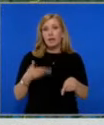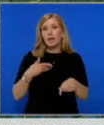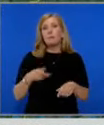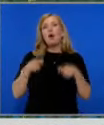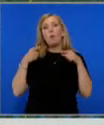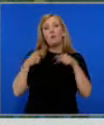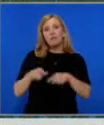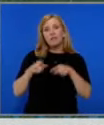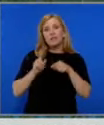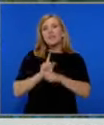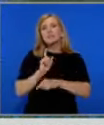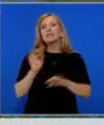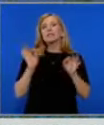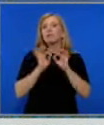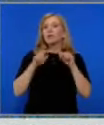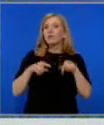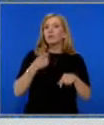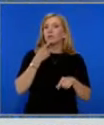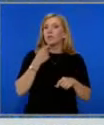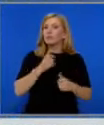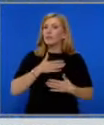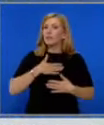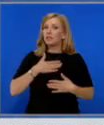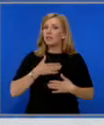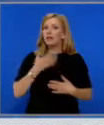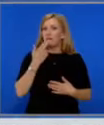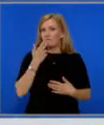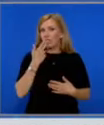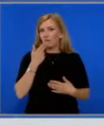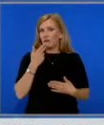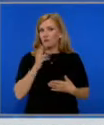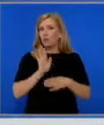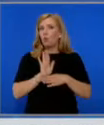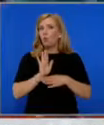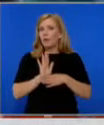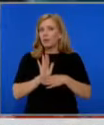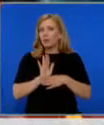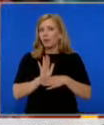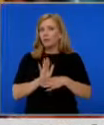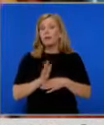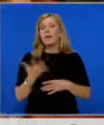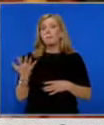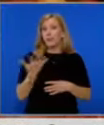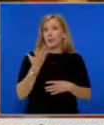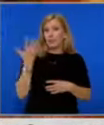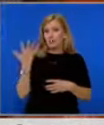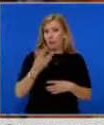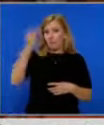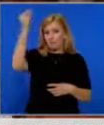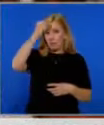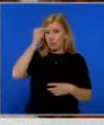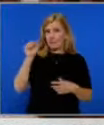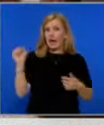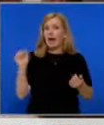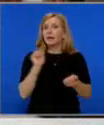овинения на 11 февруари тази година за притежаване на фалшиви документи за самоличност. Петимата в Българи са били арестувани от